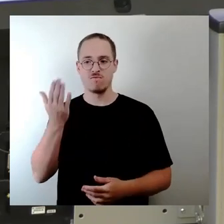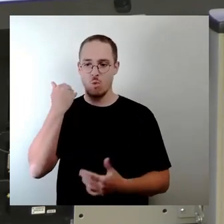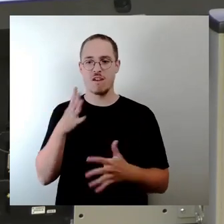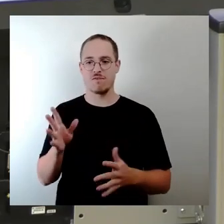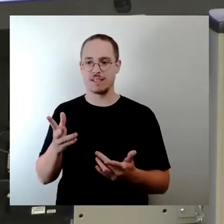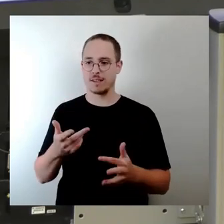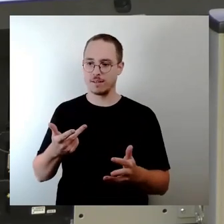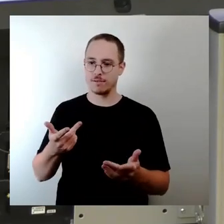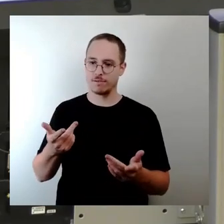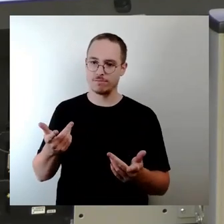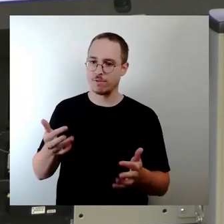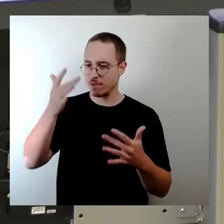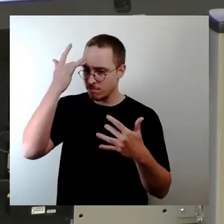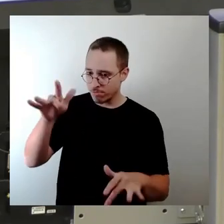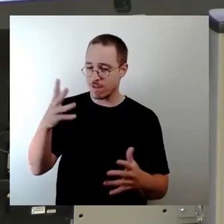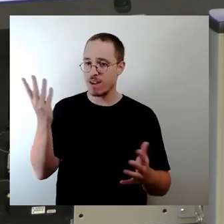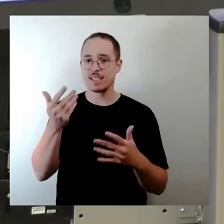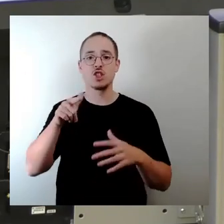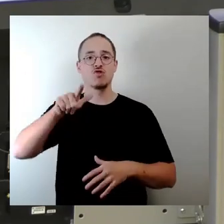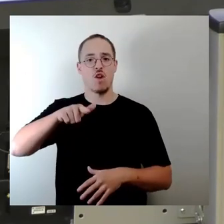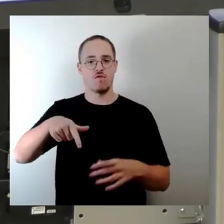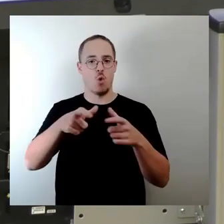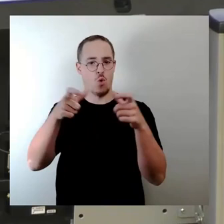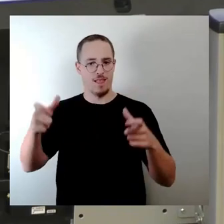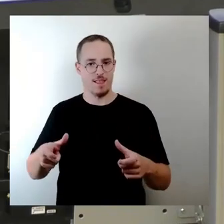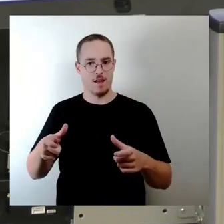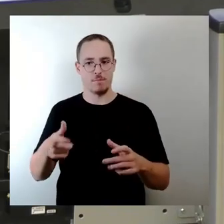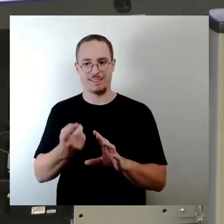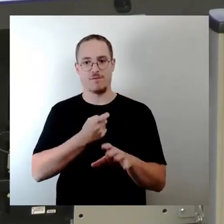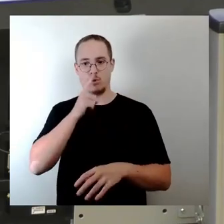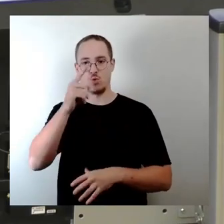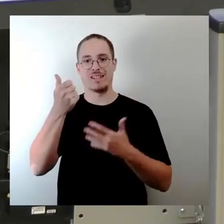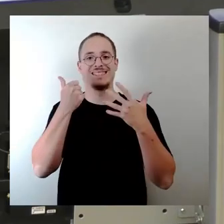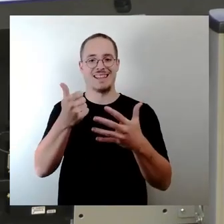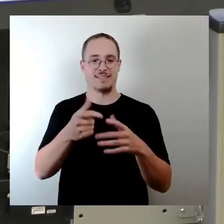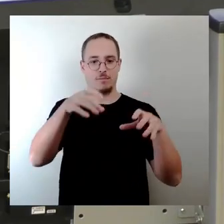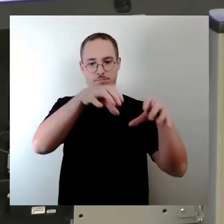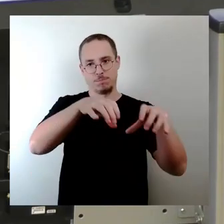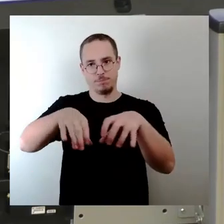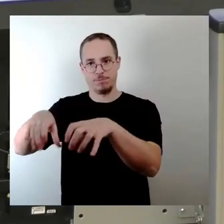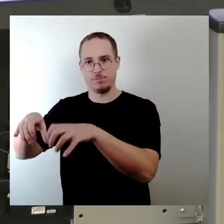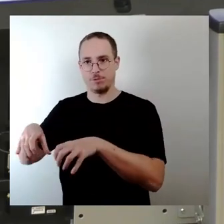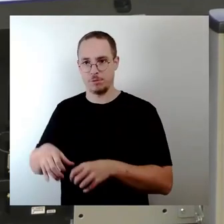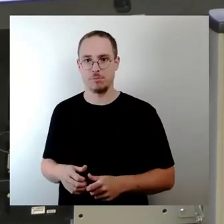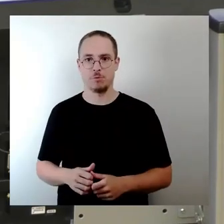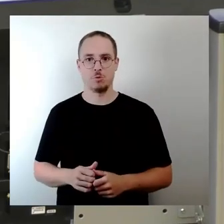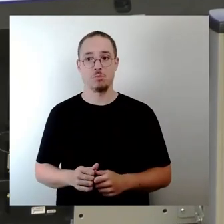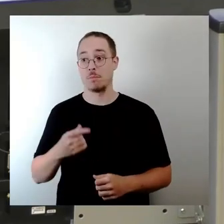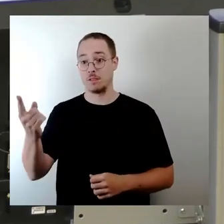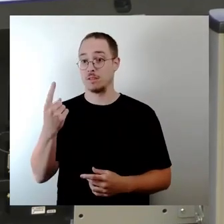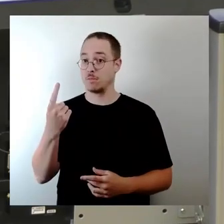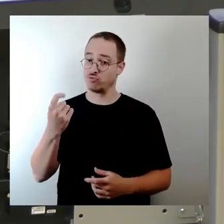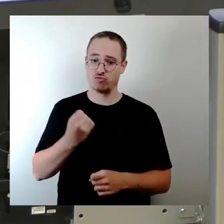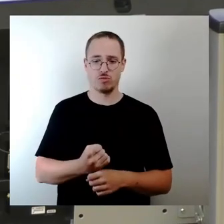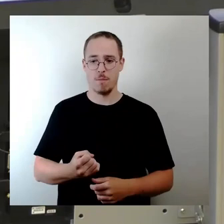sechs aufgestellt wurden. Und er hat auch jederzeit den Kontakt zur Verwaltung gehalten und für ein Höchstmaß an Transparenz gesorgt. Denn wie wir alle wissen,